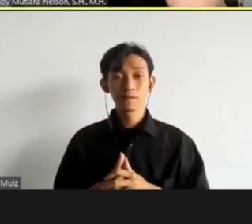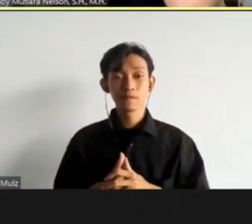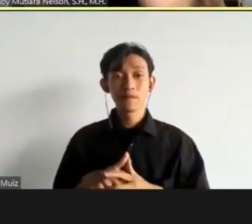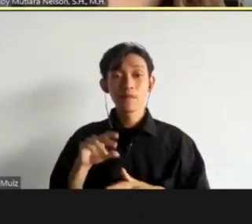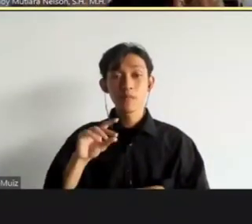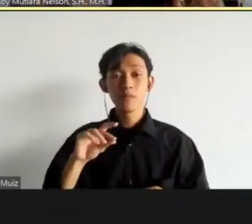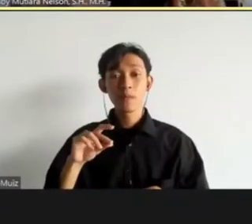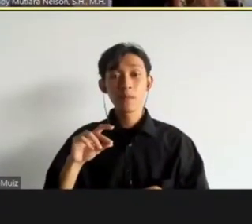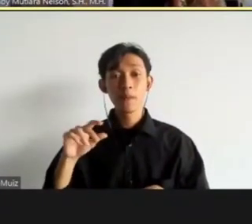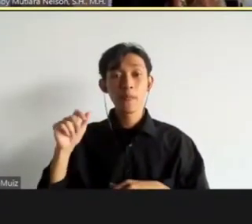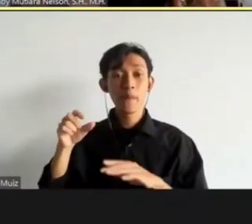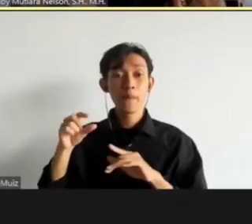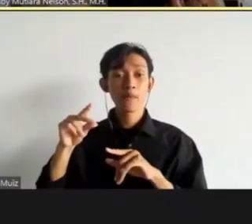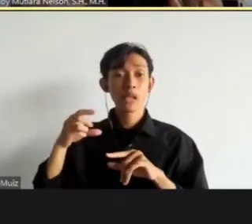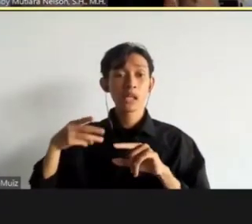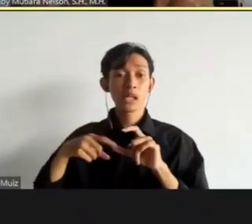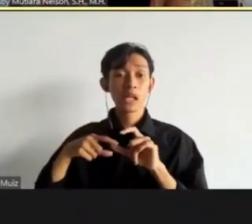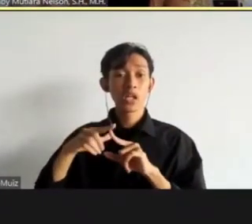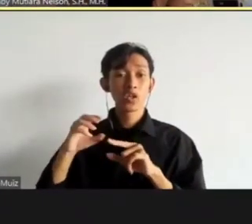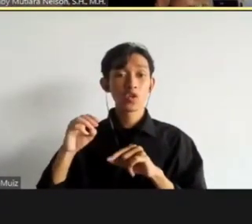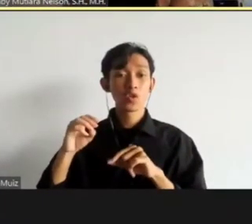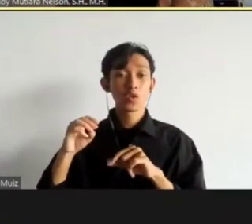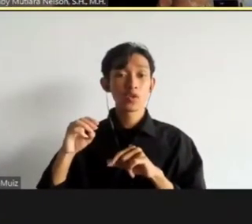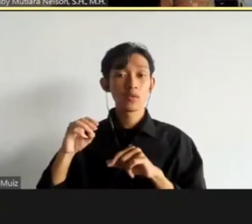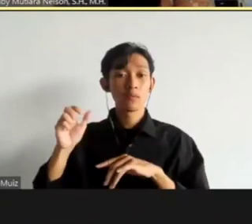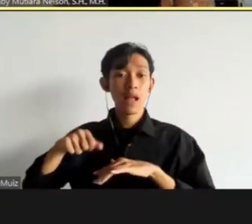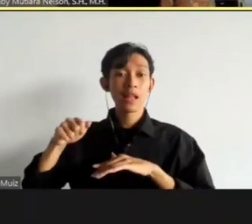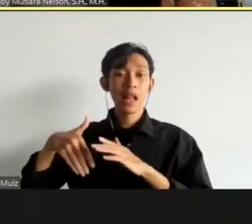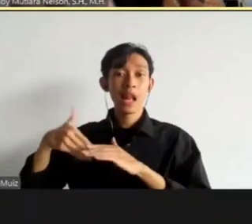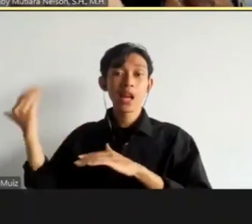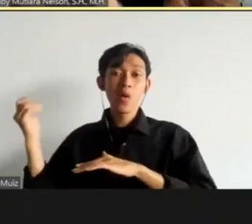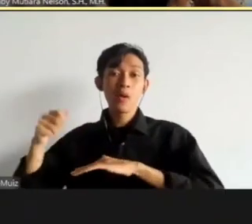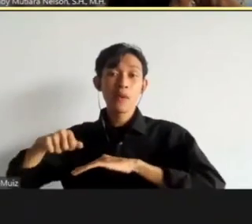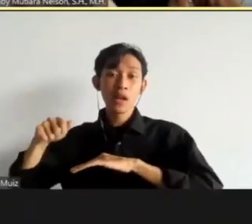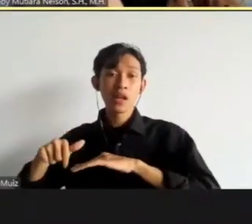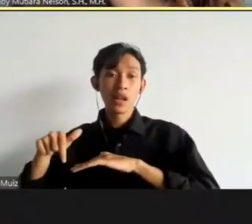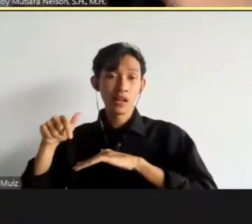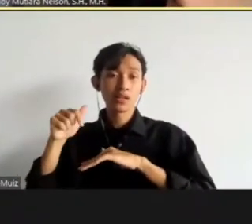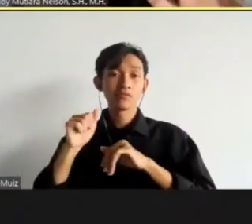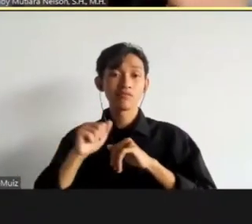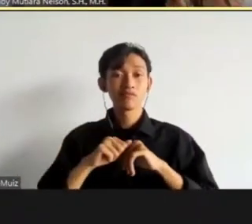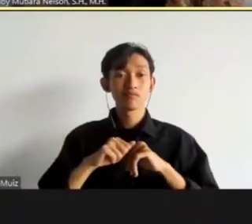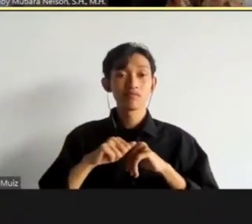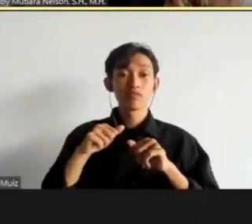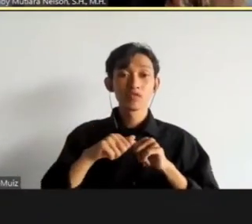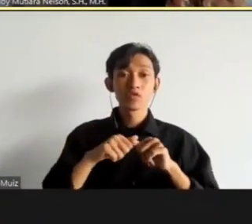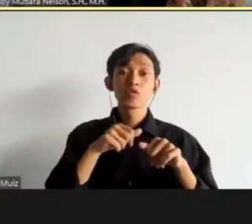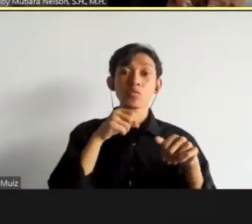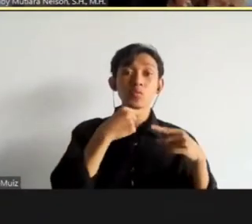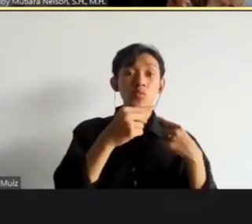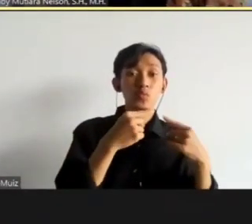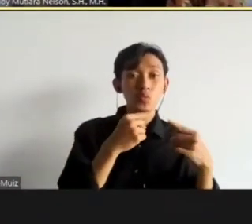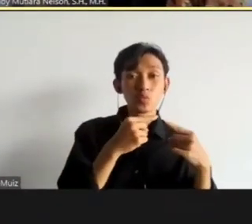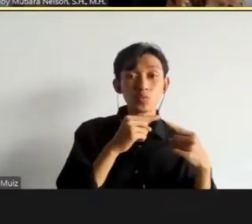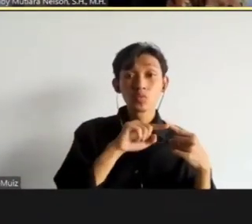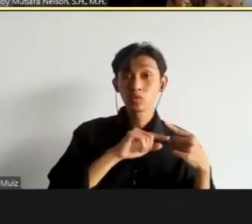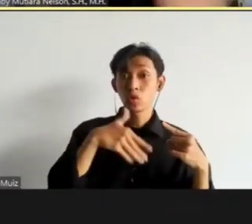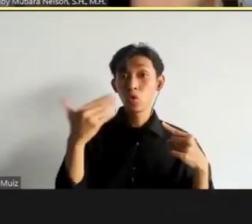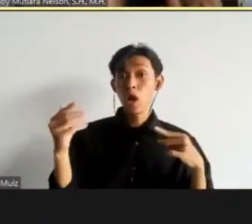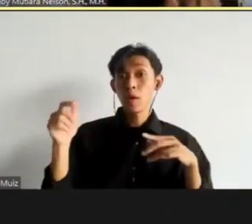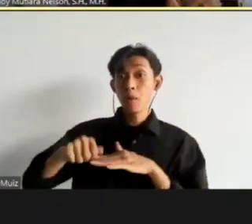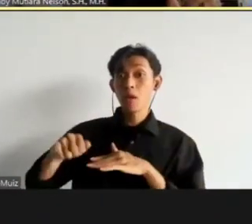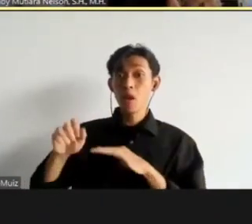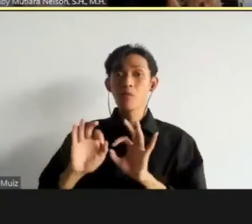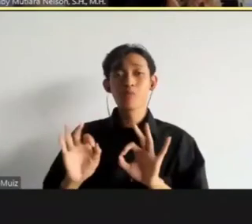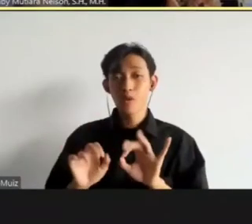itu dan mediasi penal itu sebenarnya merupakan penjelasan sengketa di luar pengadilan. Sementara plea bargain bukan penjelasan sengketa di luar pengadilan karena